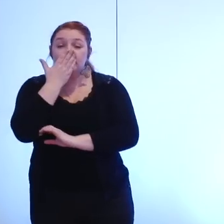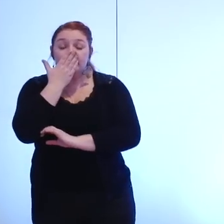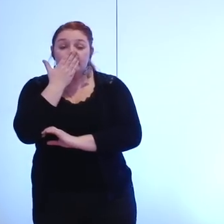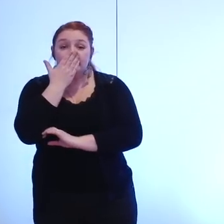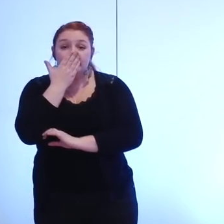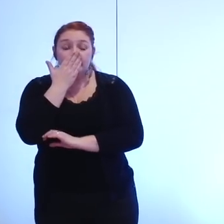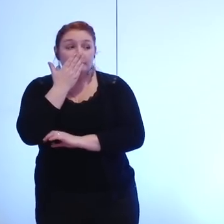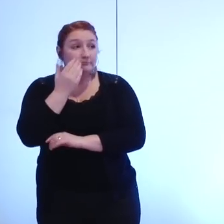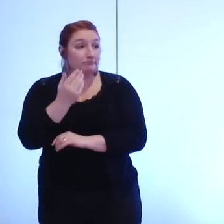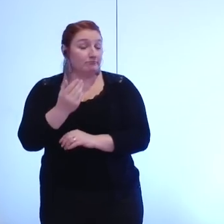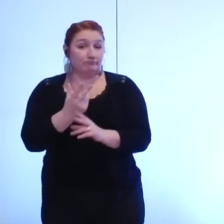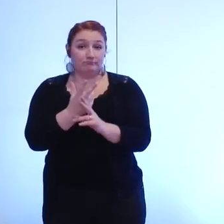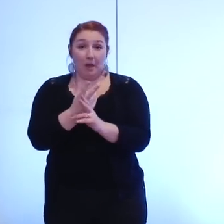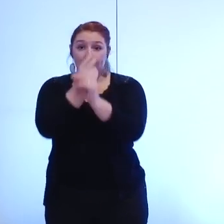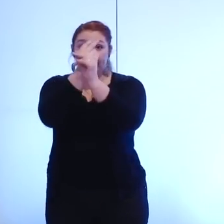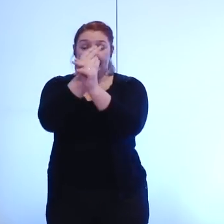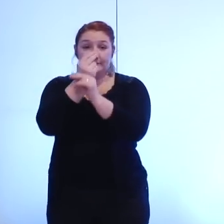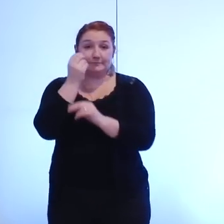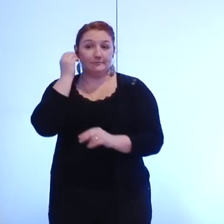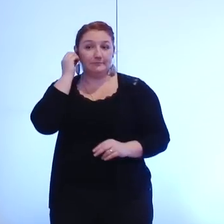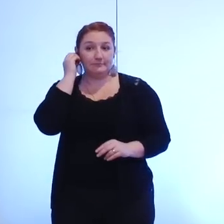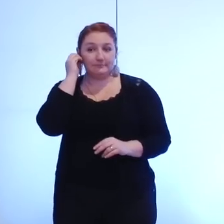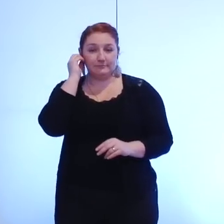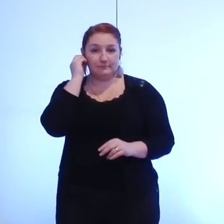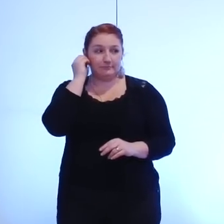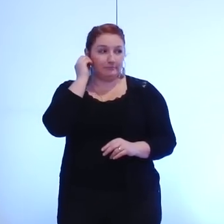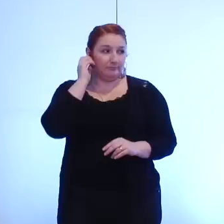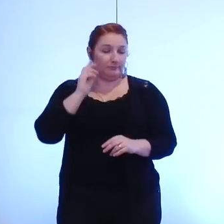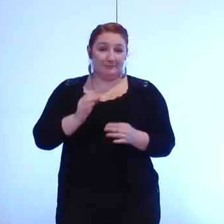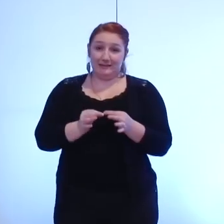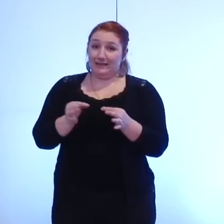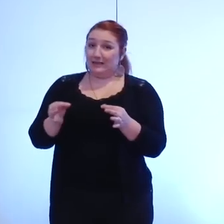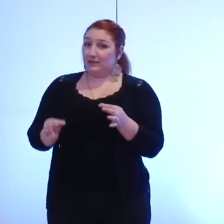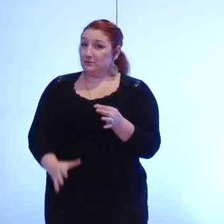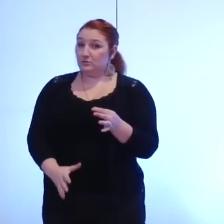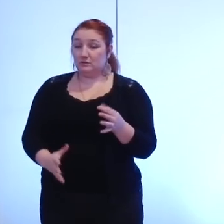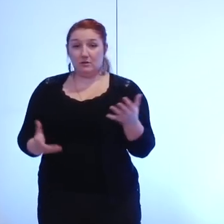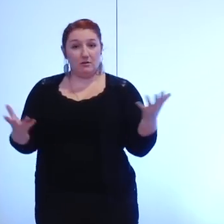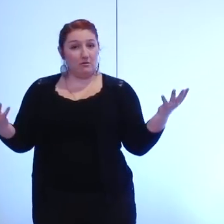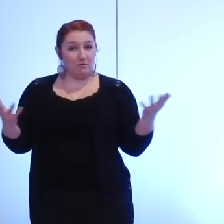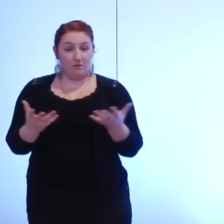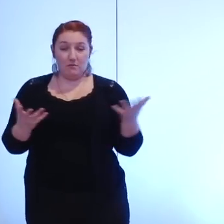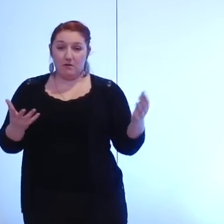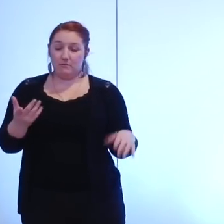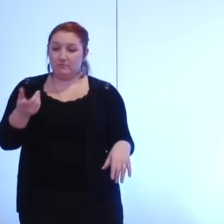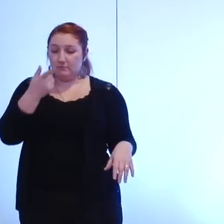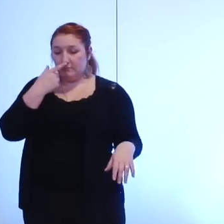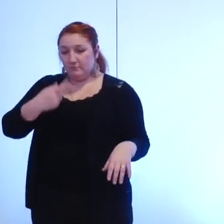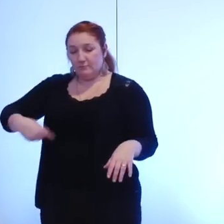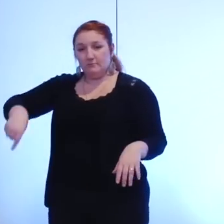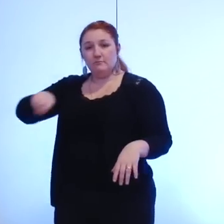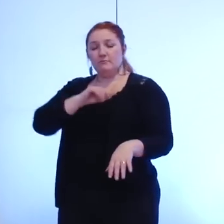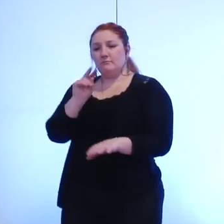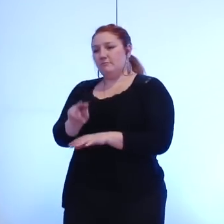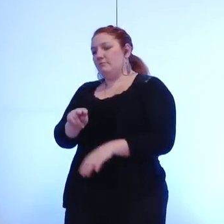rapide qui fait que la nécessité nous est apparu nous est je